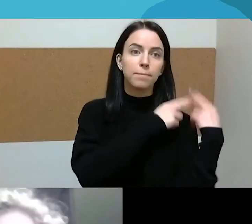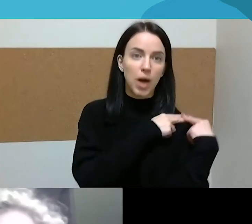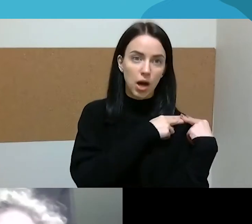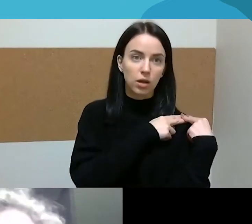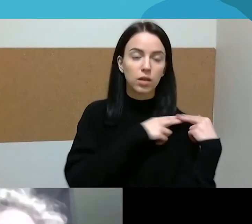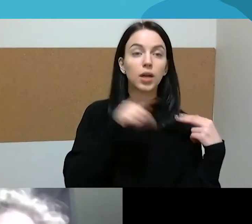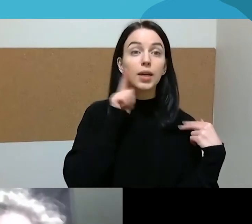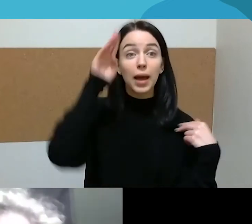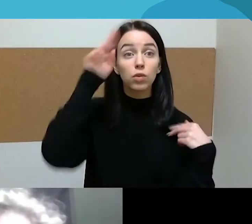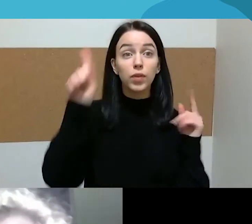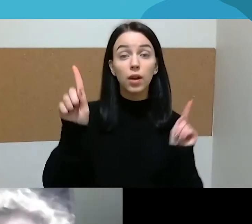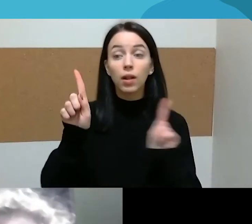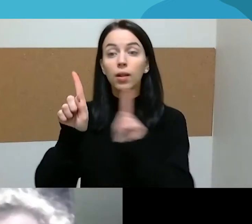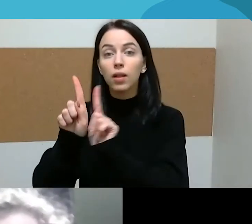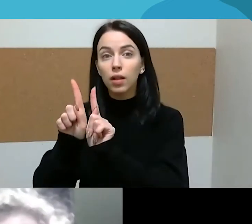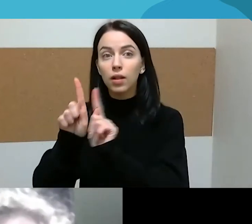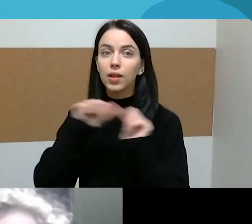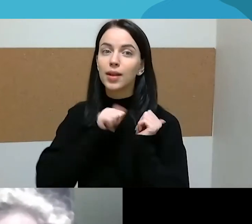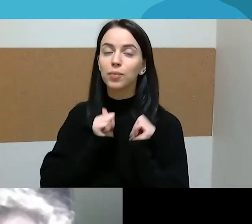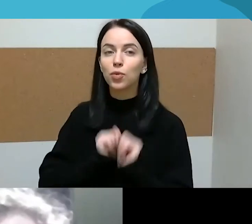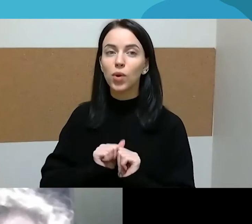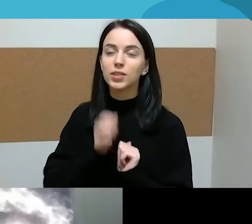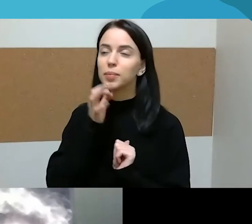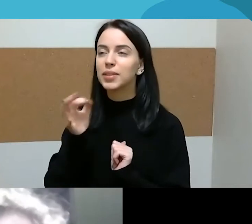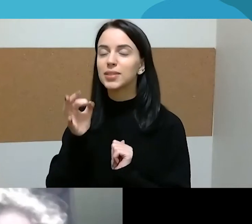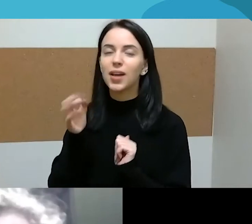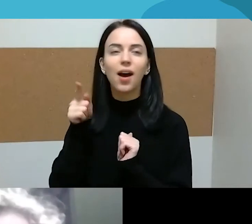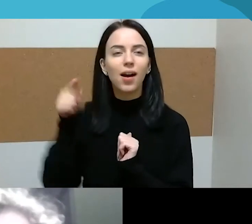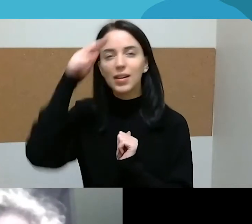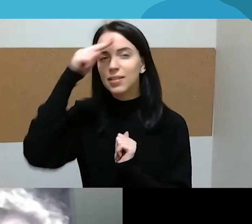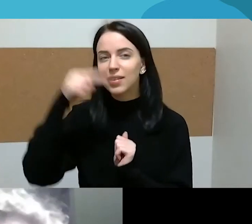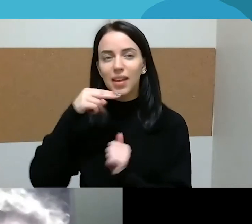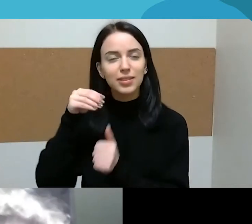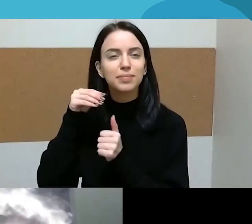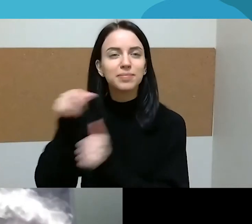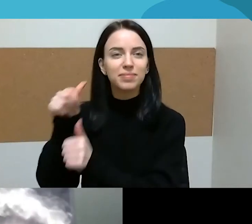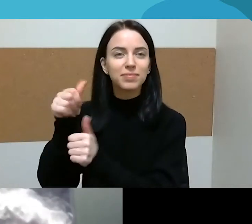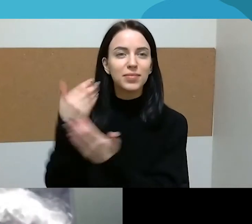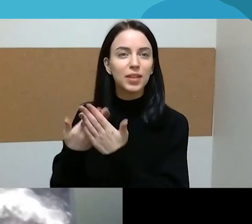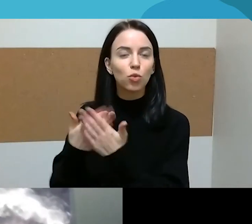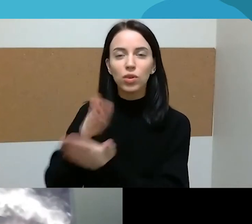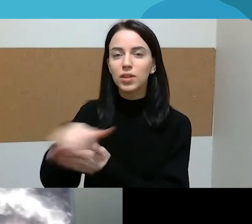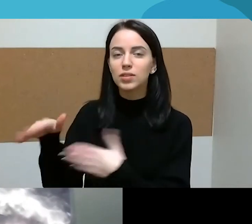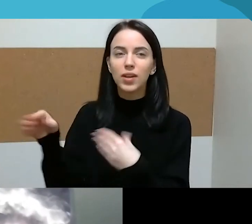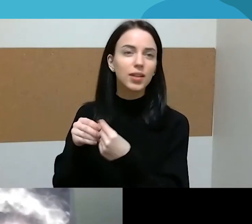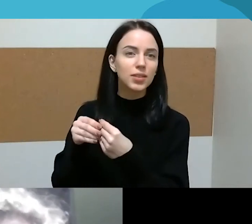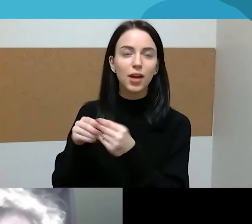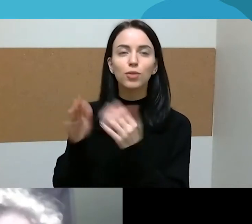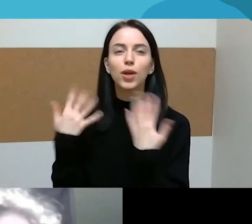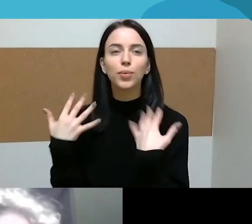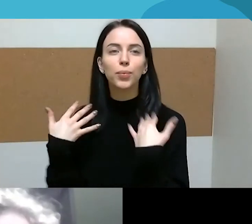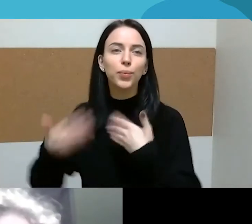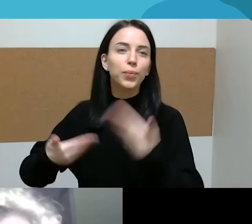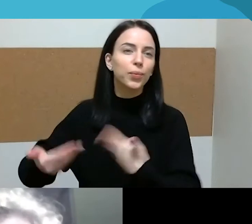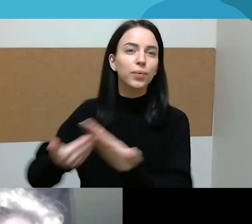ir nuoširdžiai pasižavėti, vat koks jis yra šaunus tėtis, nes jis išejo su vaikais pasivažinėti. Tai